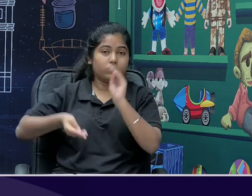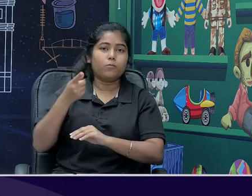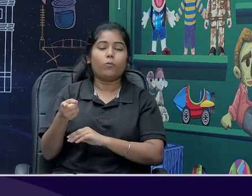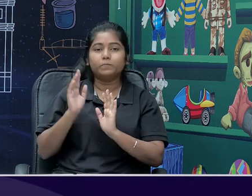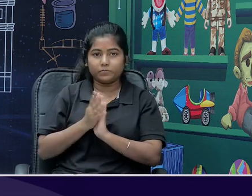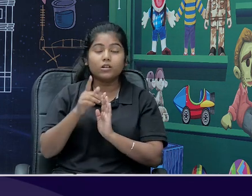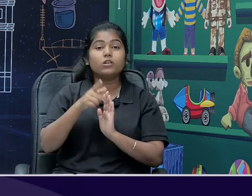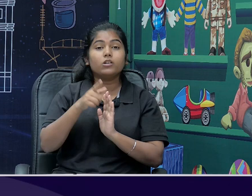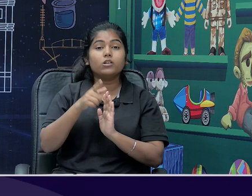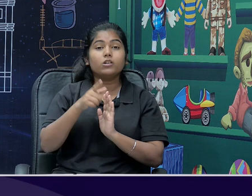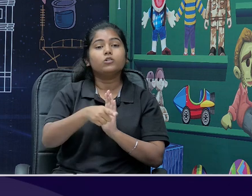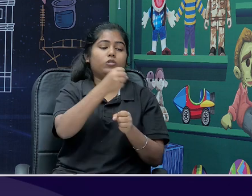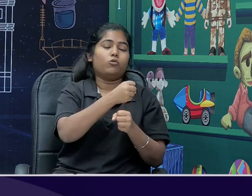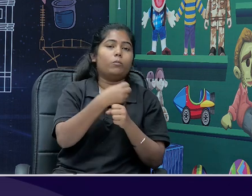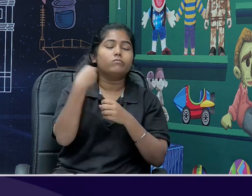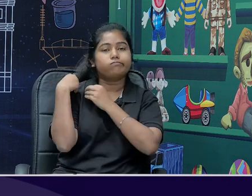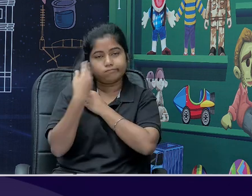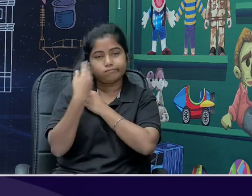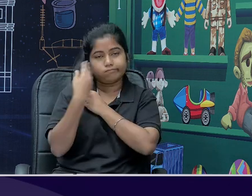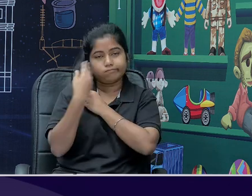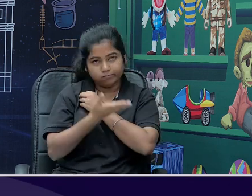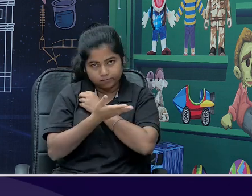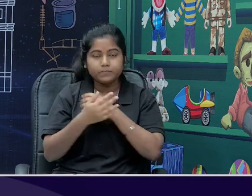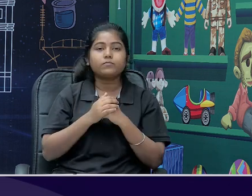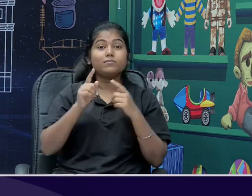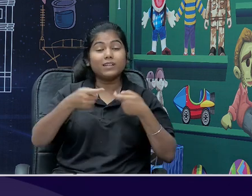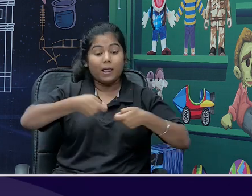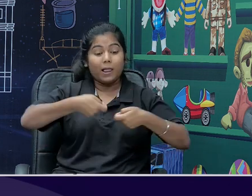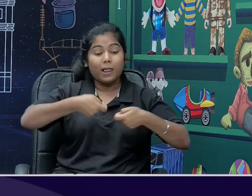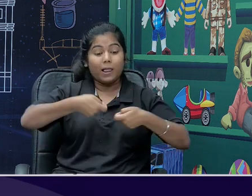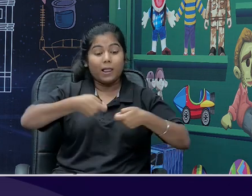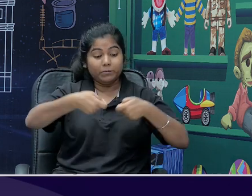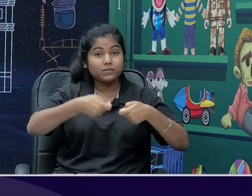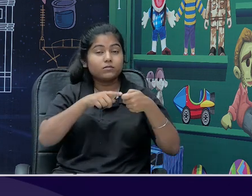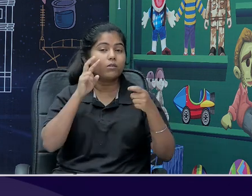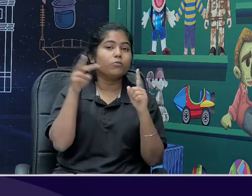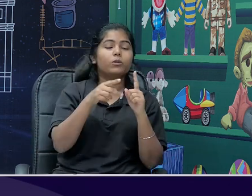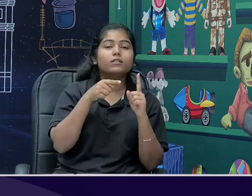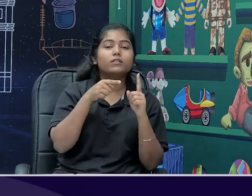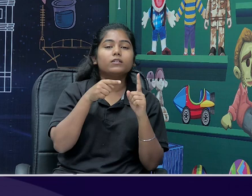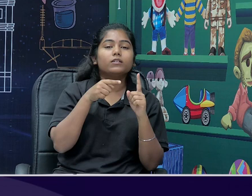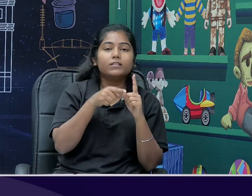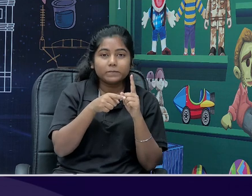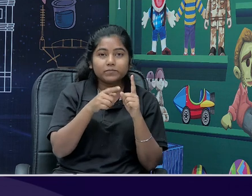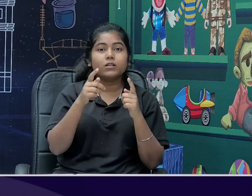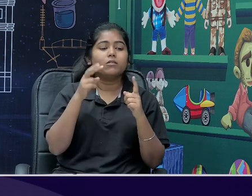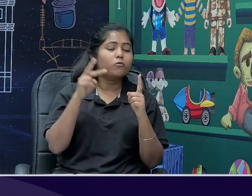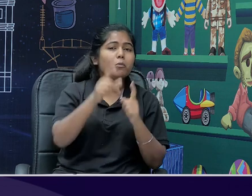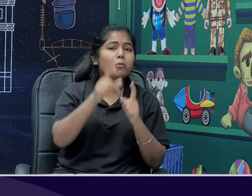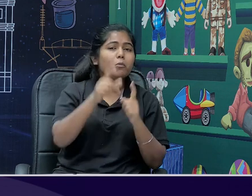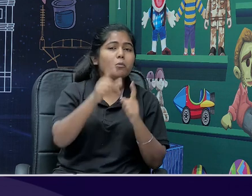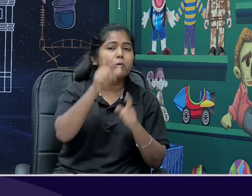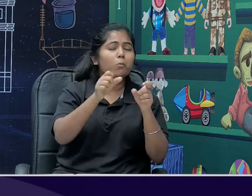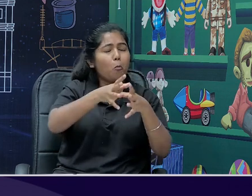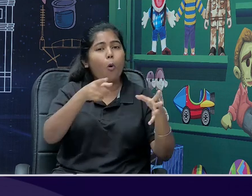the the government took on its shoulders okay, that the business aspect is where we trains